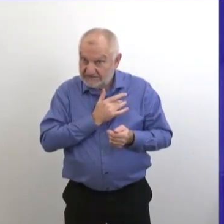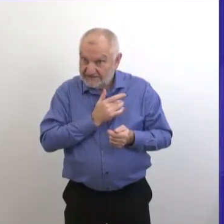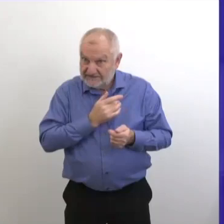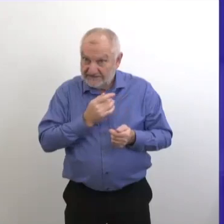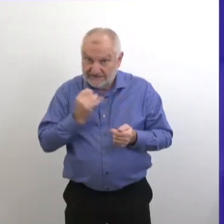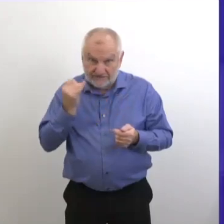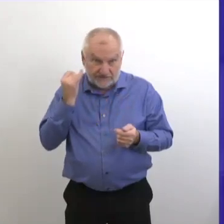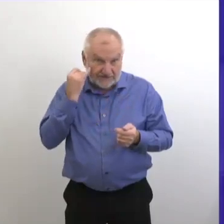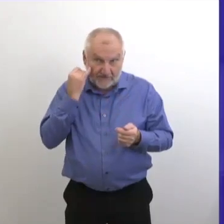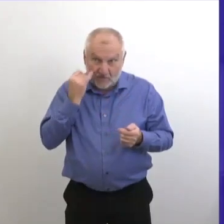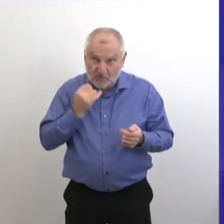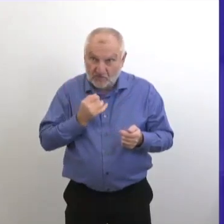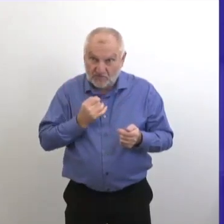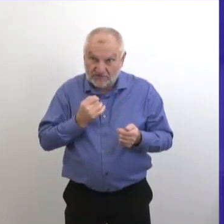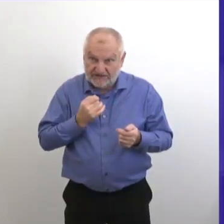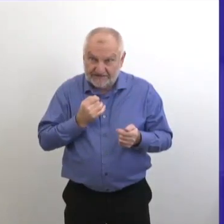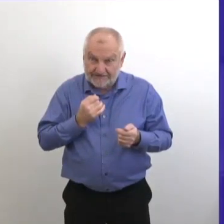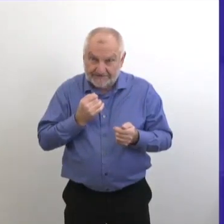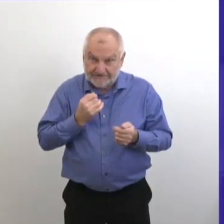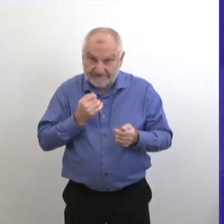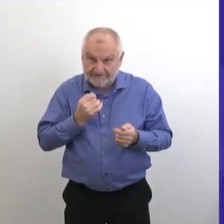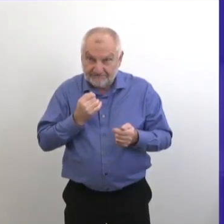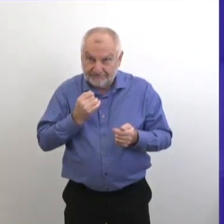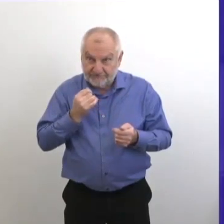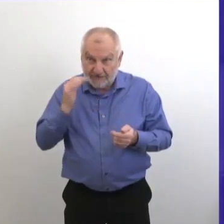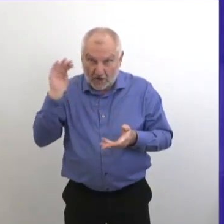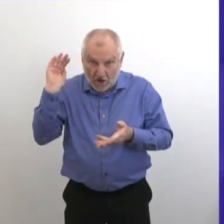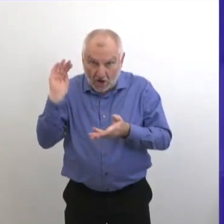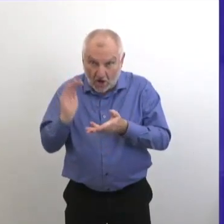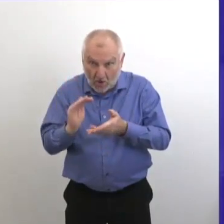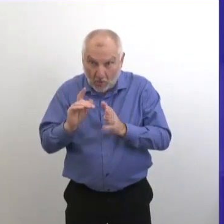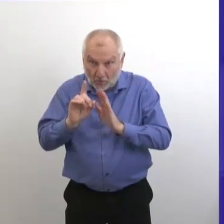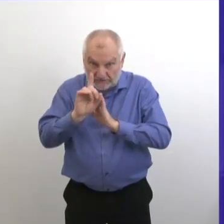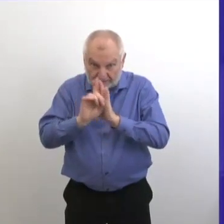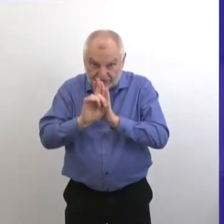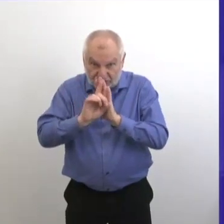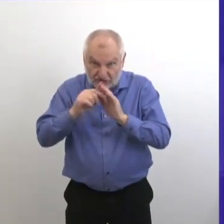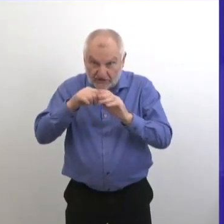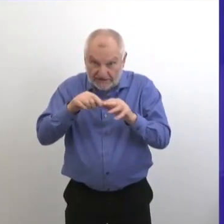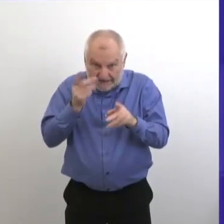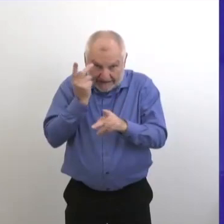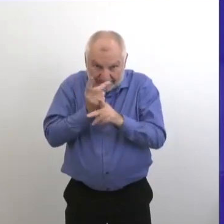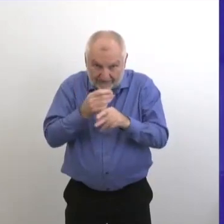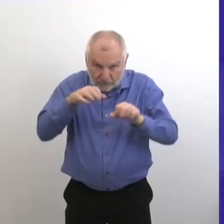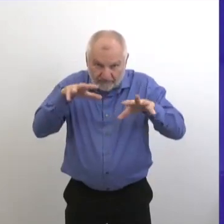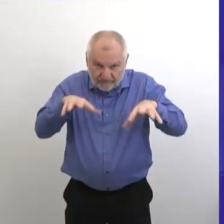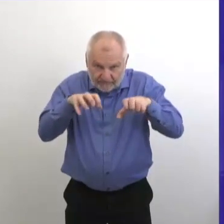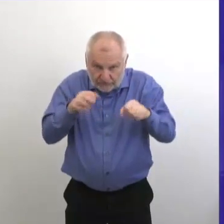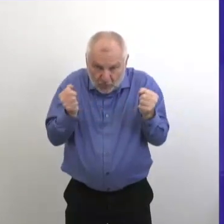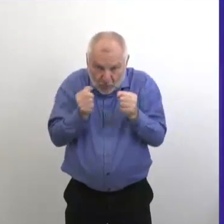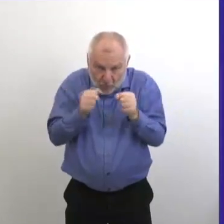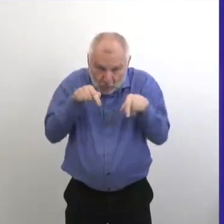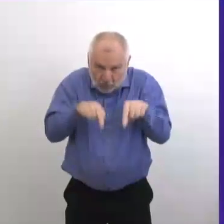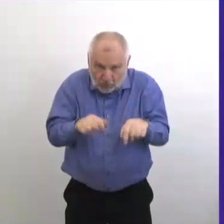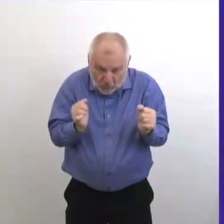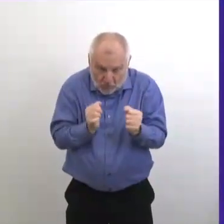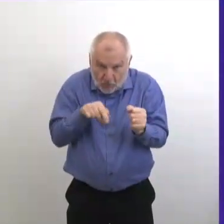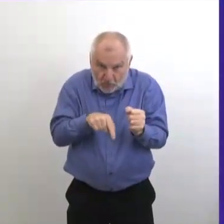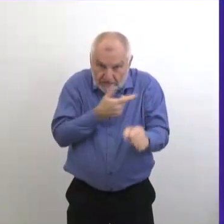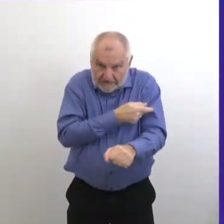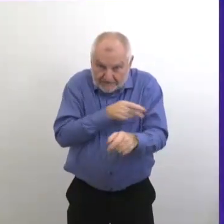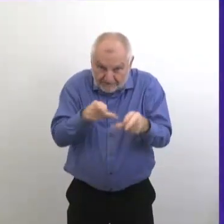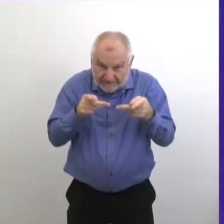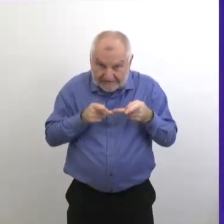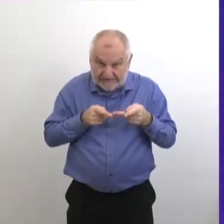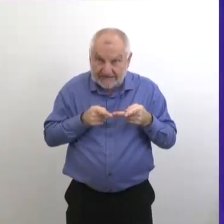concerne la capacité de réfrigération à ultra-basse température? Est-ce qu'on pourra accepter un vaccin de Pfizer ou de quelqu'un d'autre? Oui,